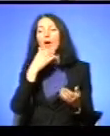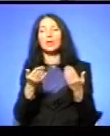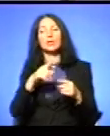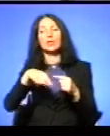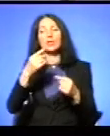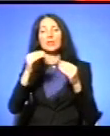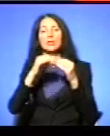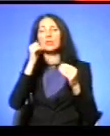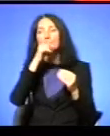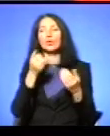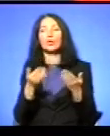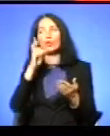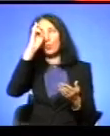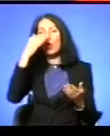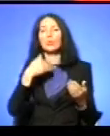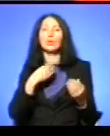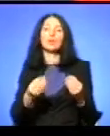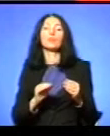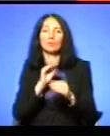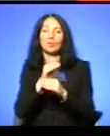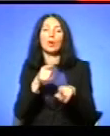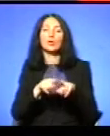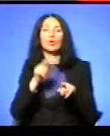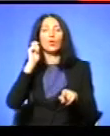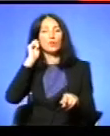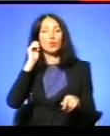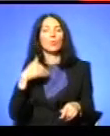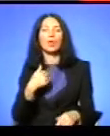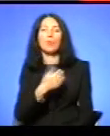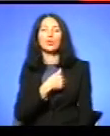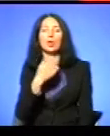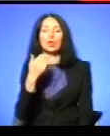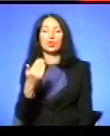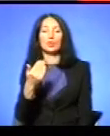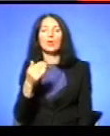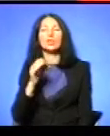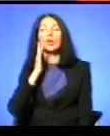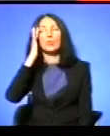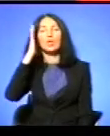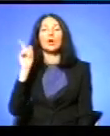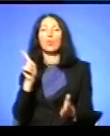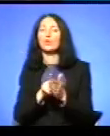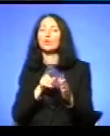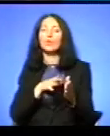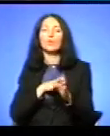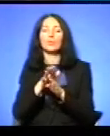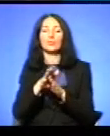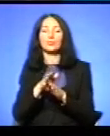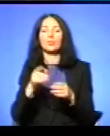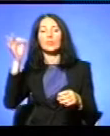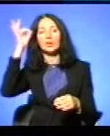Якщо Бог мені дасть такого віку Я вважаю, щоб ваший задум Вовського здійснився Нагадую, що ми